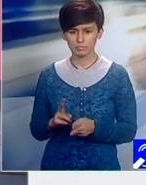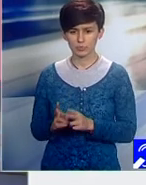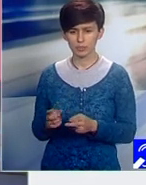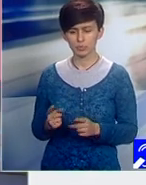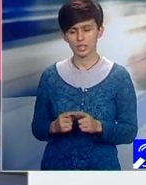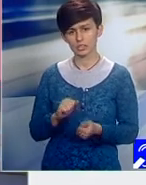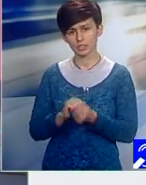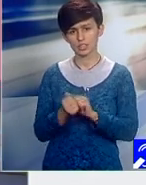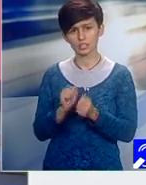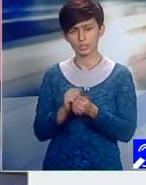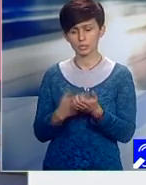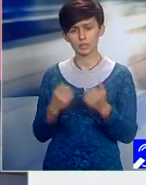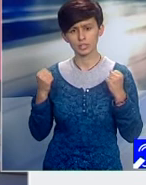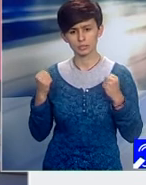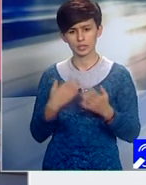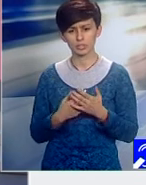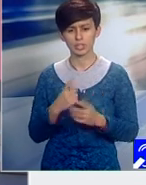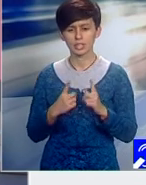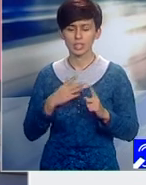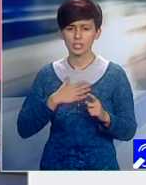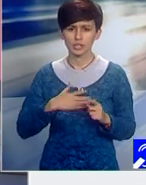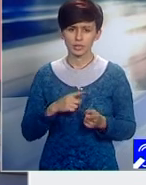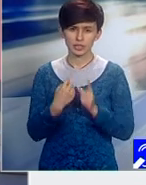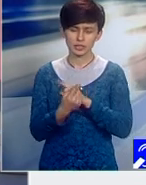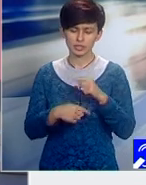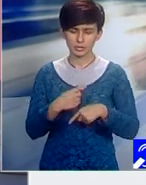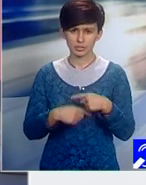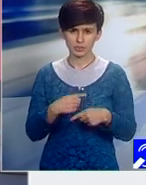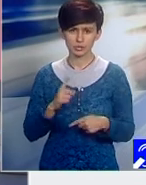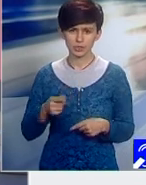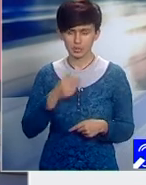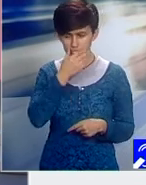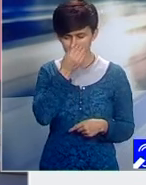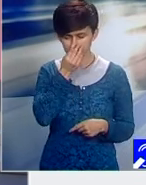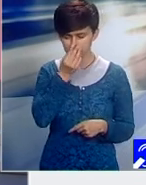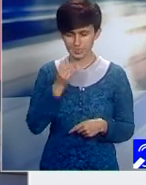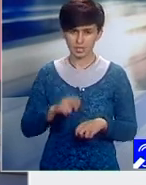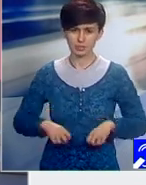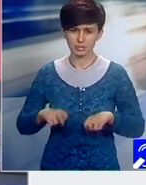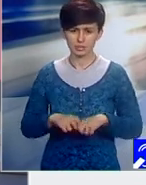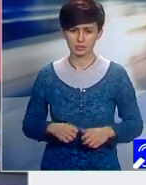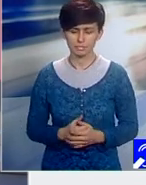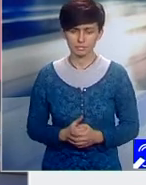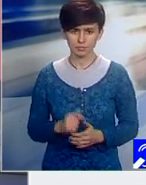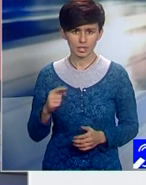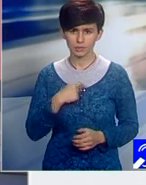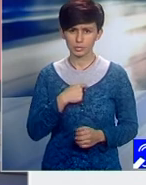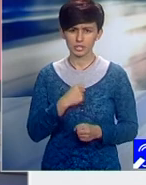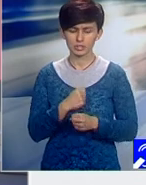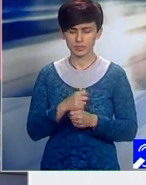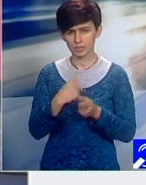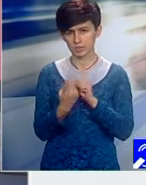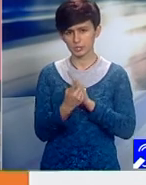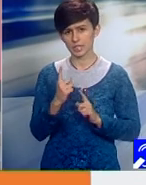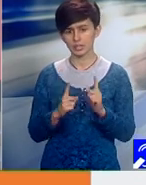schimb sistemul, să-l direcționez undeva, trebuie să dețin controlul. Normal că este lupta pentru putere. Nu pot să fac o modificare dacă eu n-am putere în acest